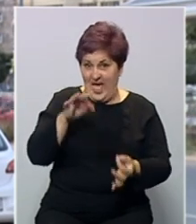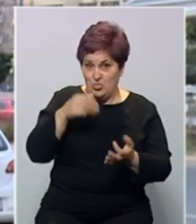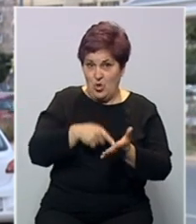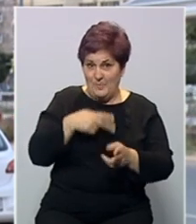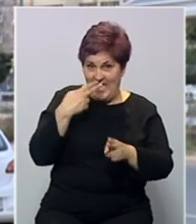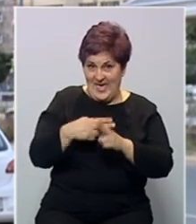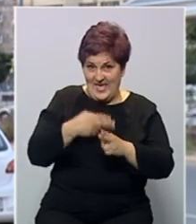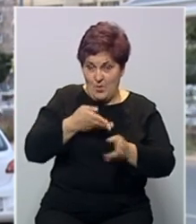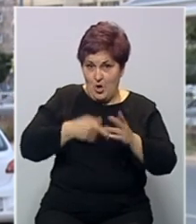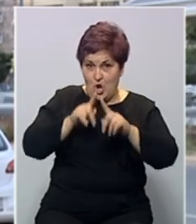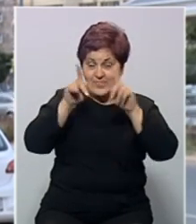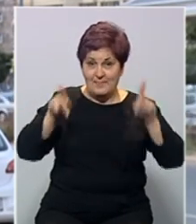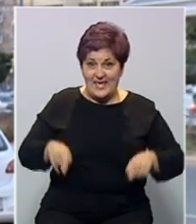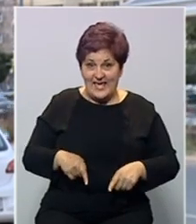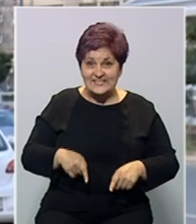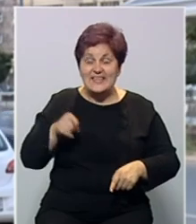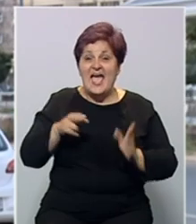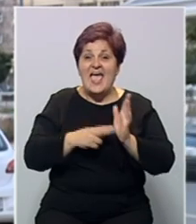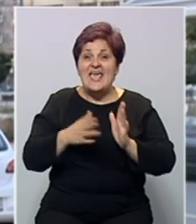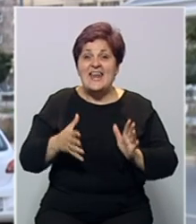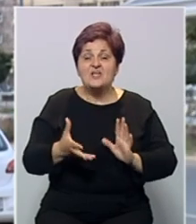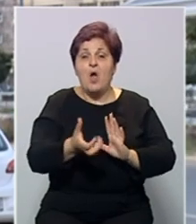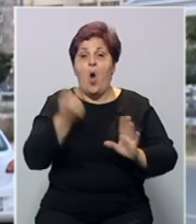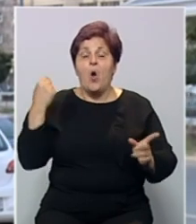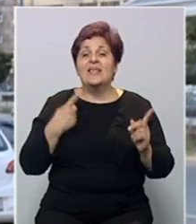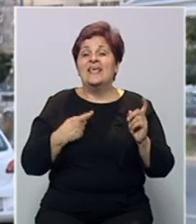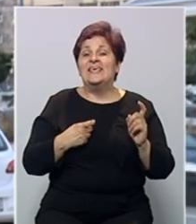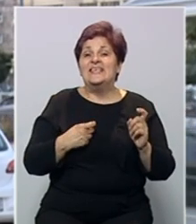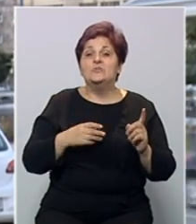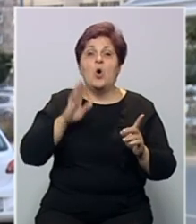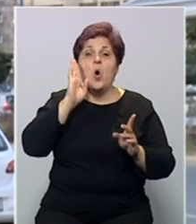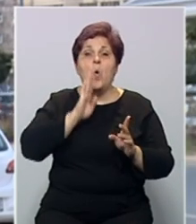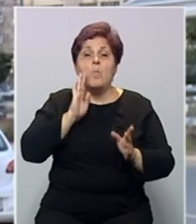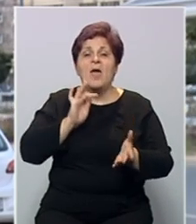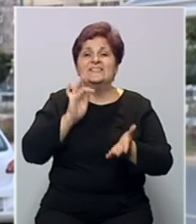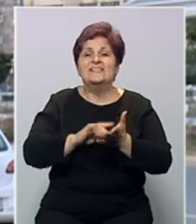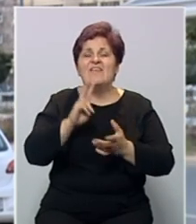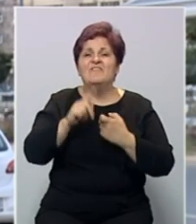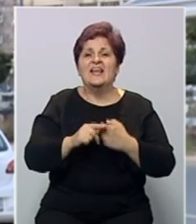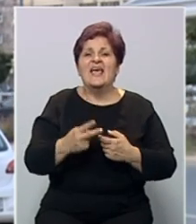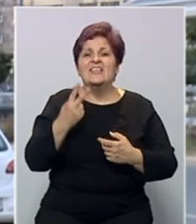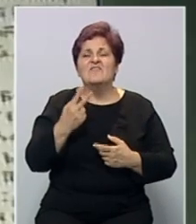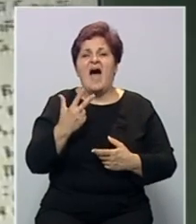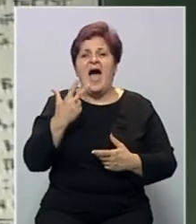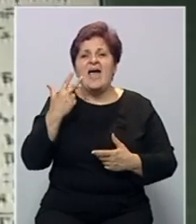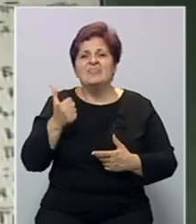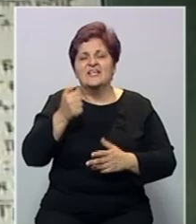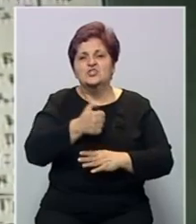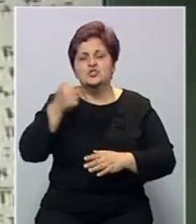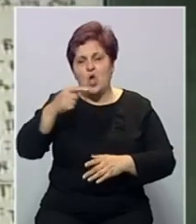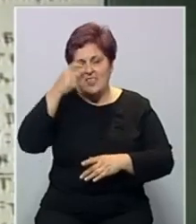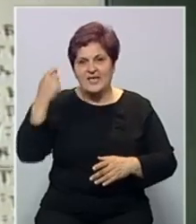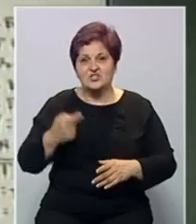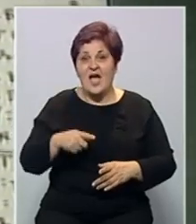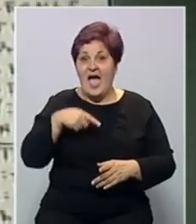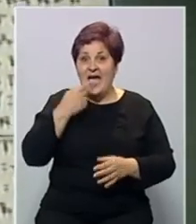nazvali rodnim listom, na te način bi oduzeli historiju Bosne u srednjem vijeku najmanje 2-3 stoljeća. Kada je